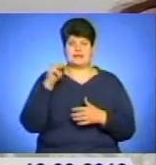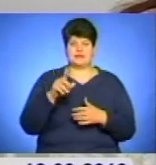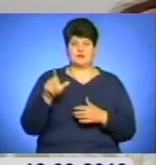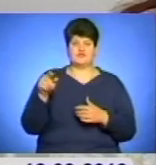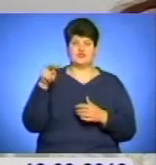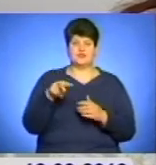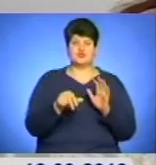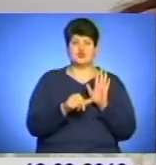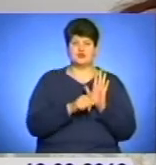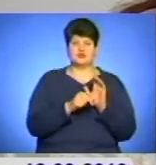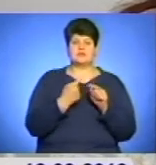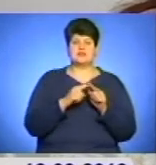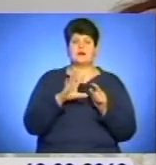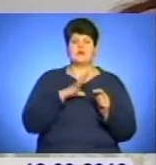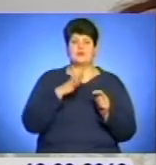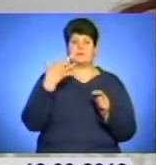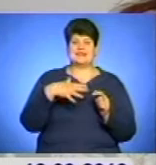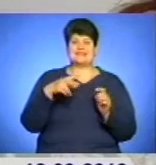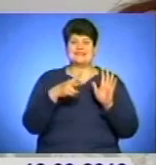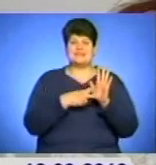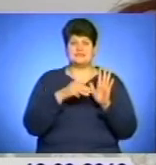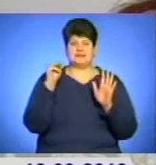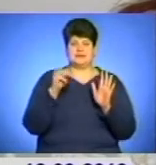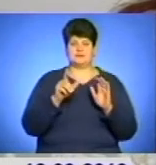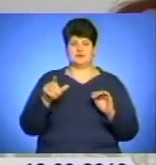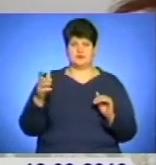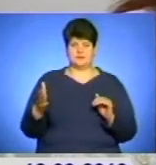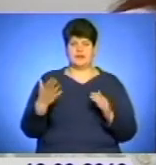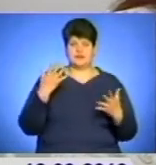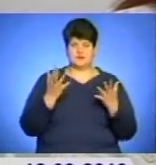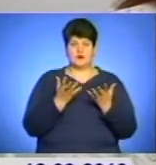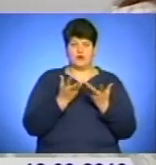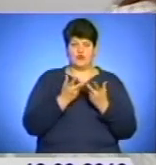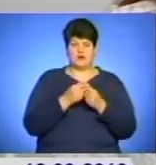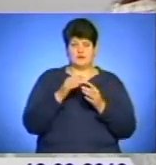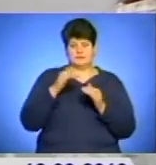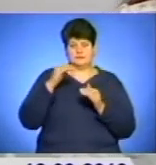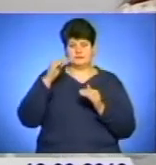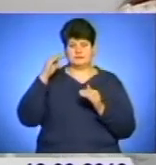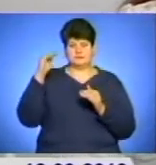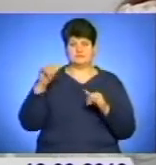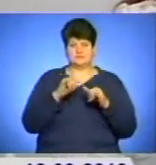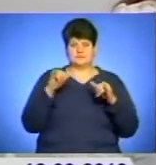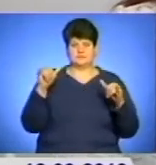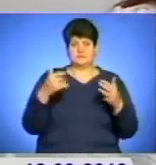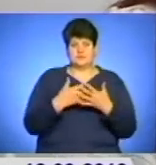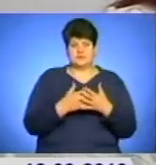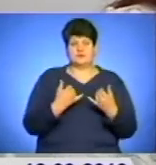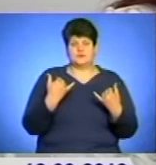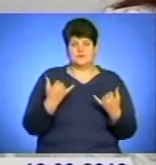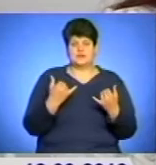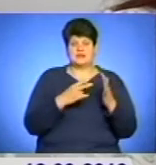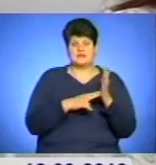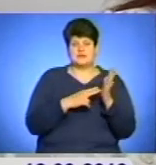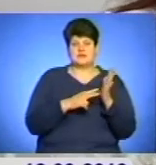в шостому році це було 57,8 тисяч осіб. Якщо десь так рахувати ці тенденції, то 70-75